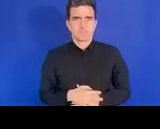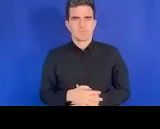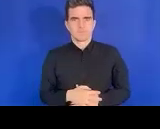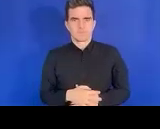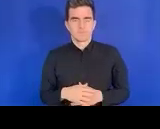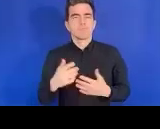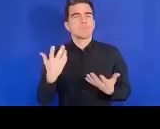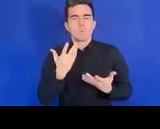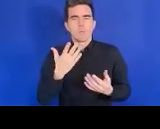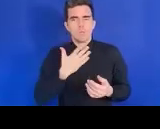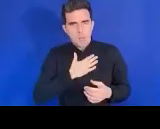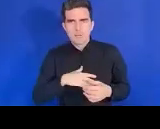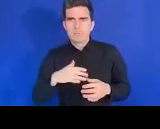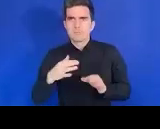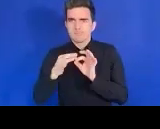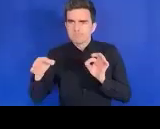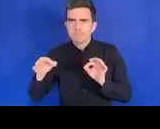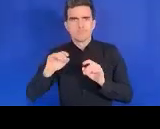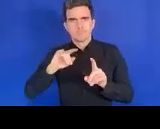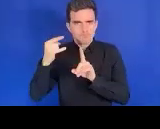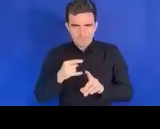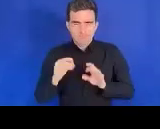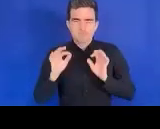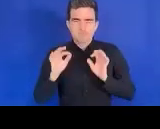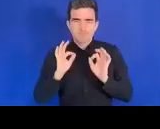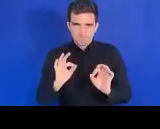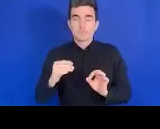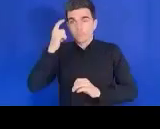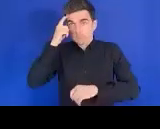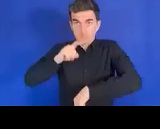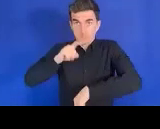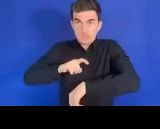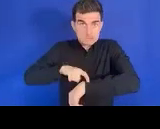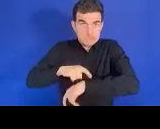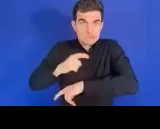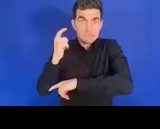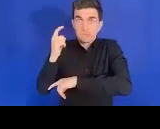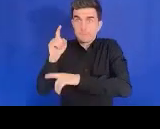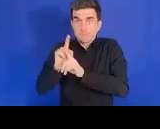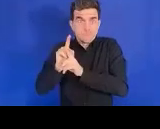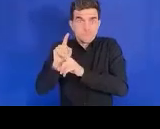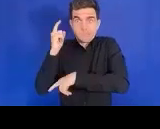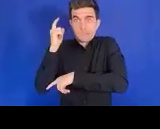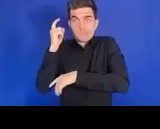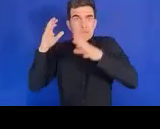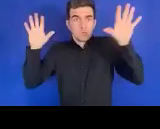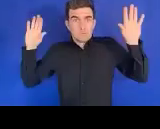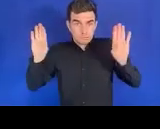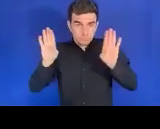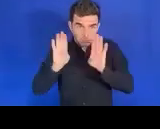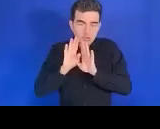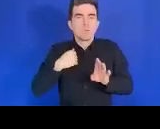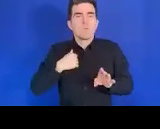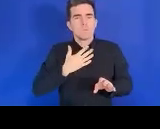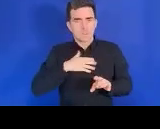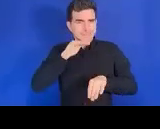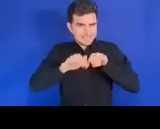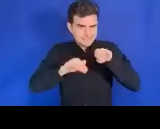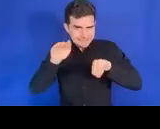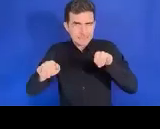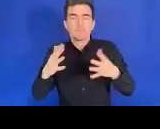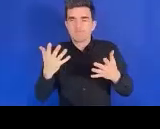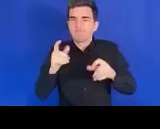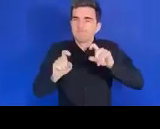l'on ne se sépare,'aimerais donc insister sur le fait que le quiz sera uniquement en anglais. Nous n'avons pas pu le